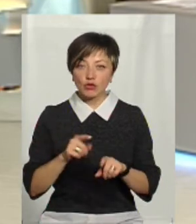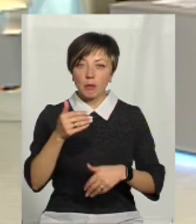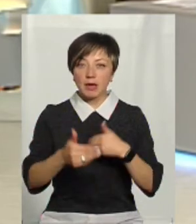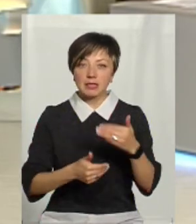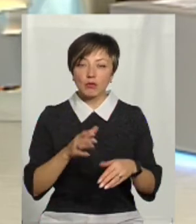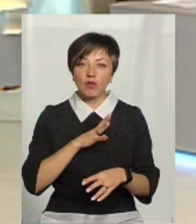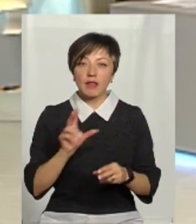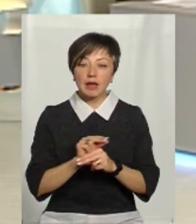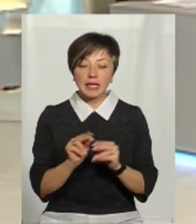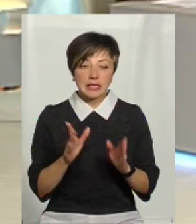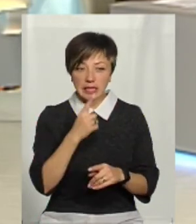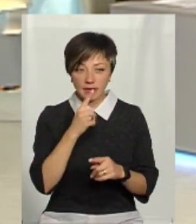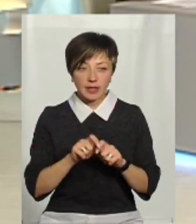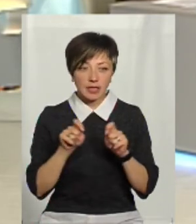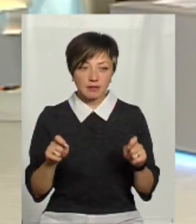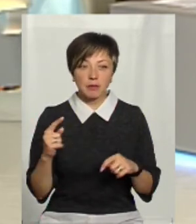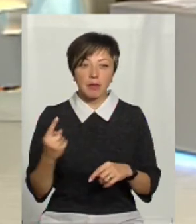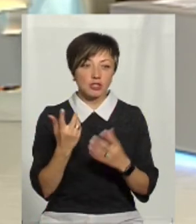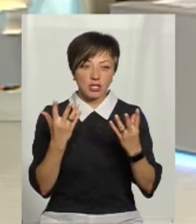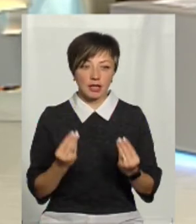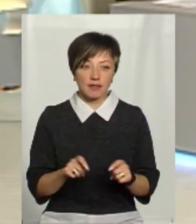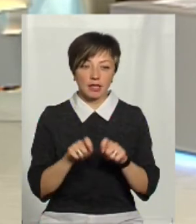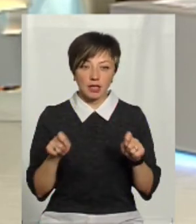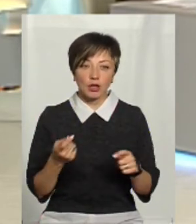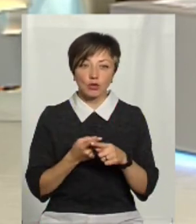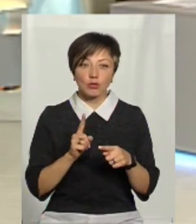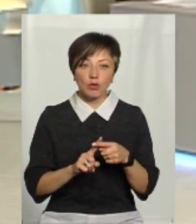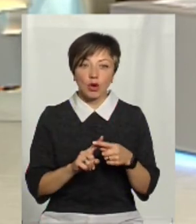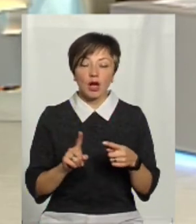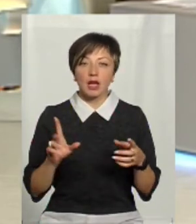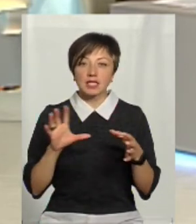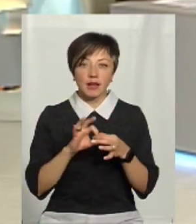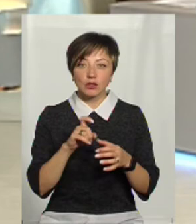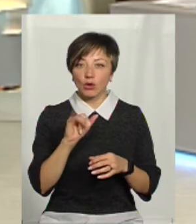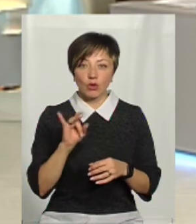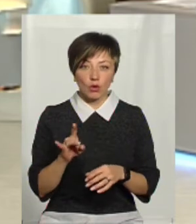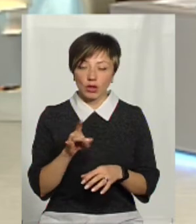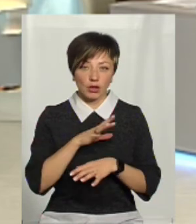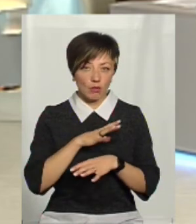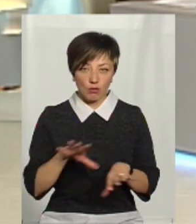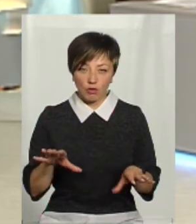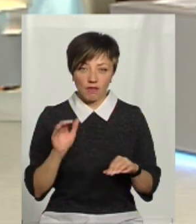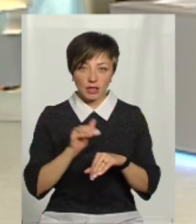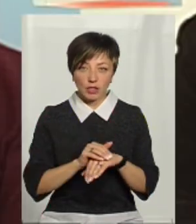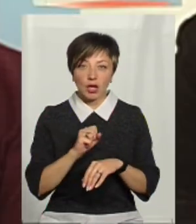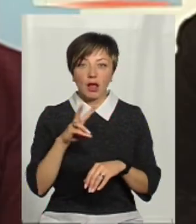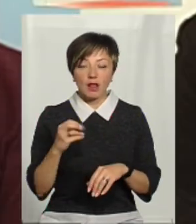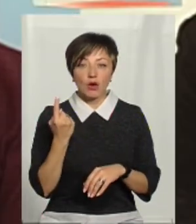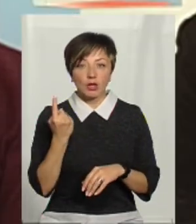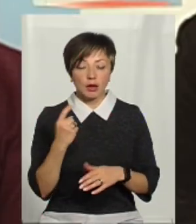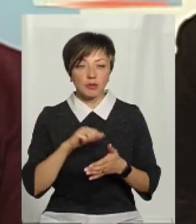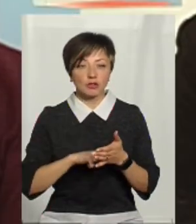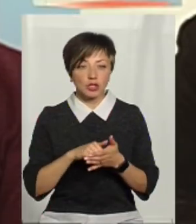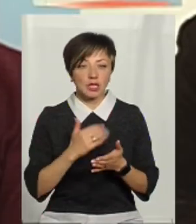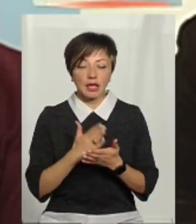що басейн був на ремонті, він тільки відкрився. Це перший день його відкриття, тому зв'язаного хлору тут його і не було практично. Але тут ще одно є.